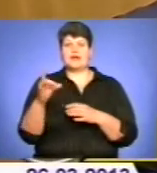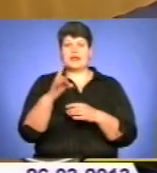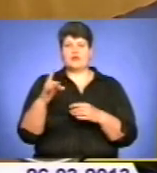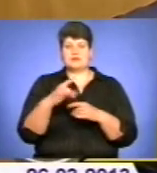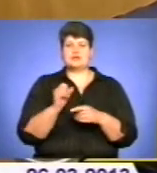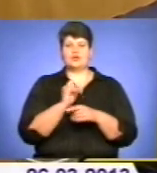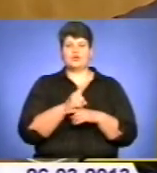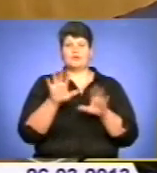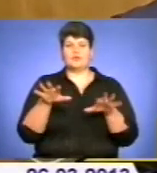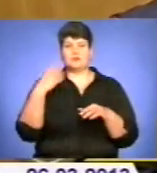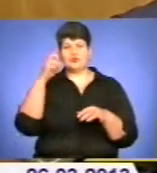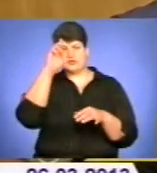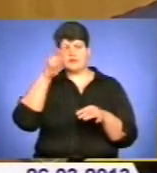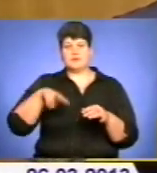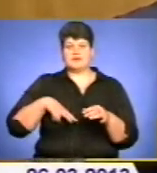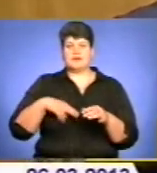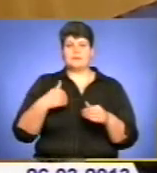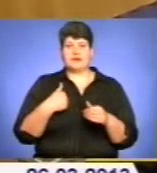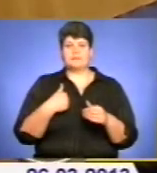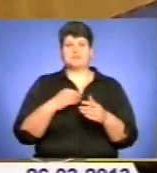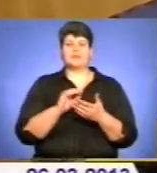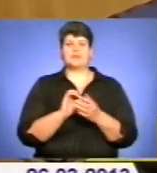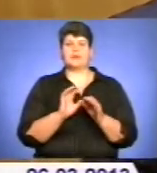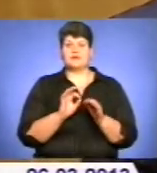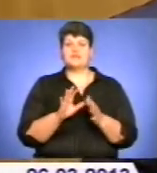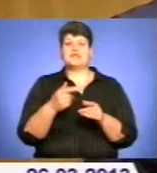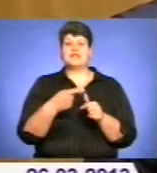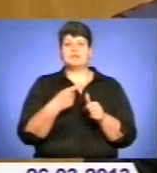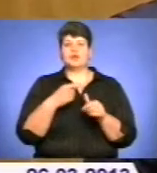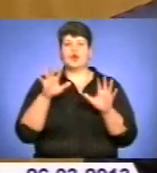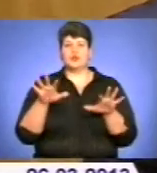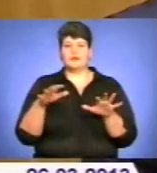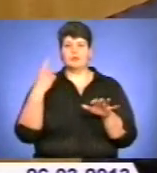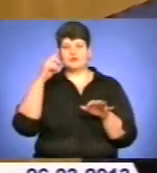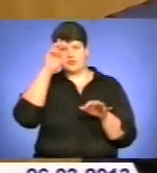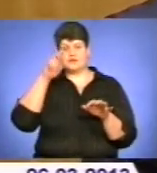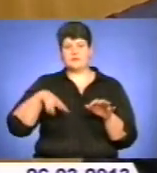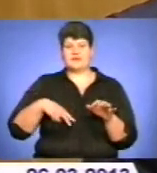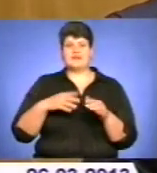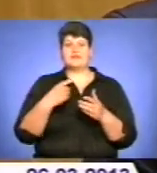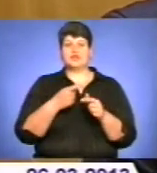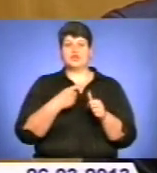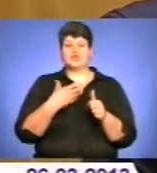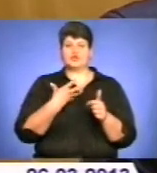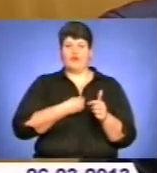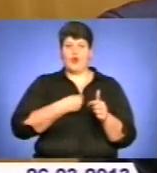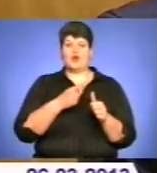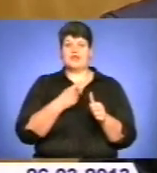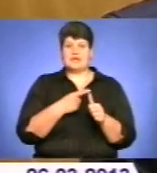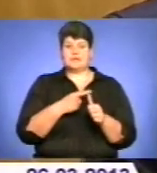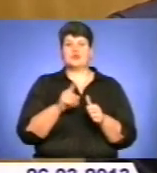обласної державної адміністрації. Ми їм грантували від ім'я голови обласної адміністрації, від свого імені, що вони